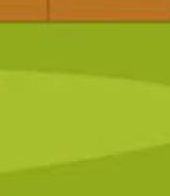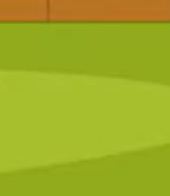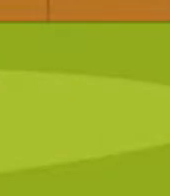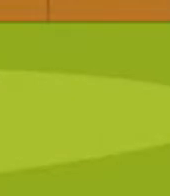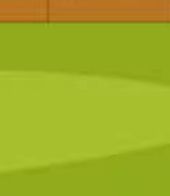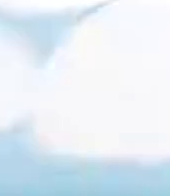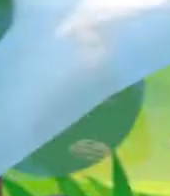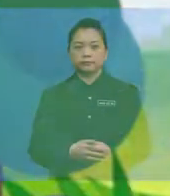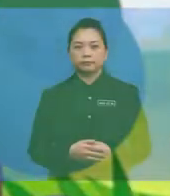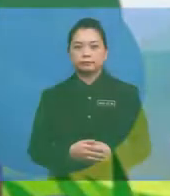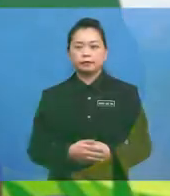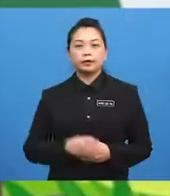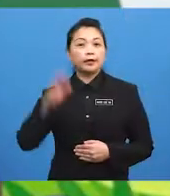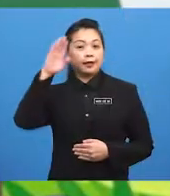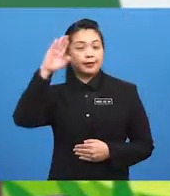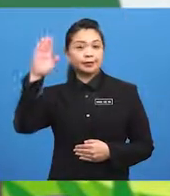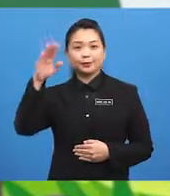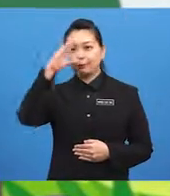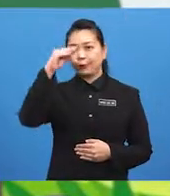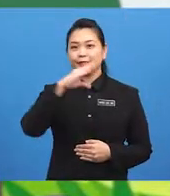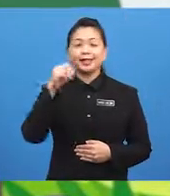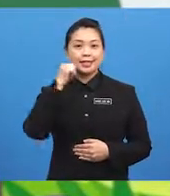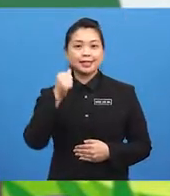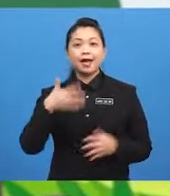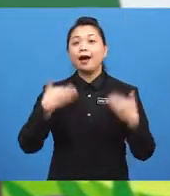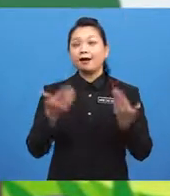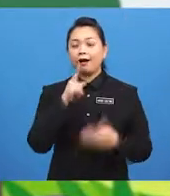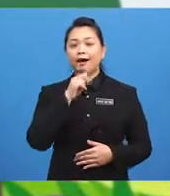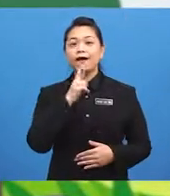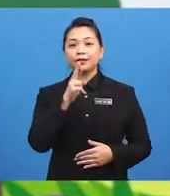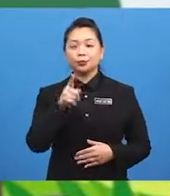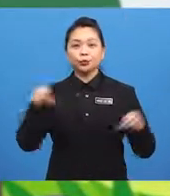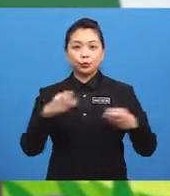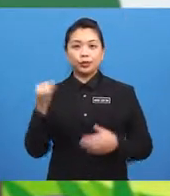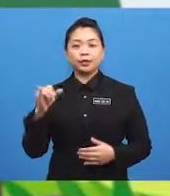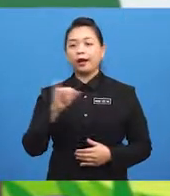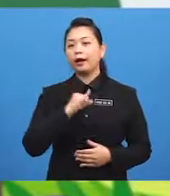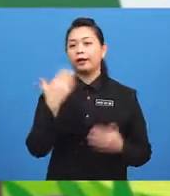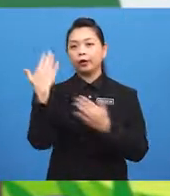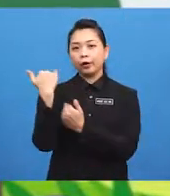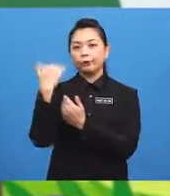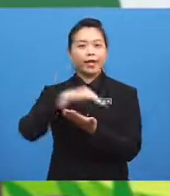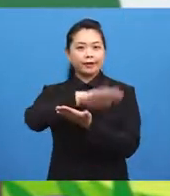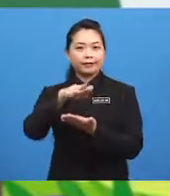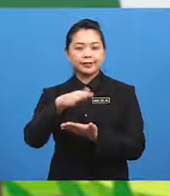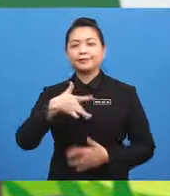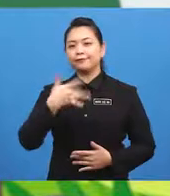Terima kasih anak-anak dan anak-anak! Apa khabar anda? Saya harap semua orang merasa baik.